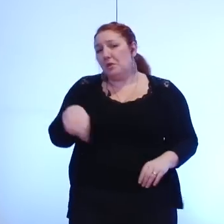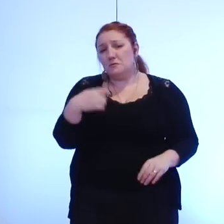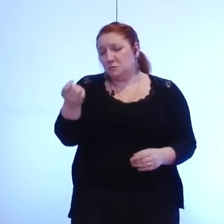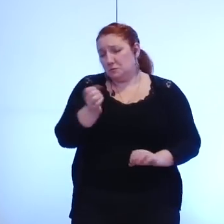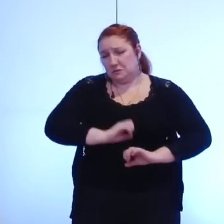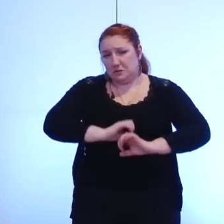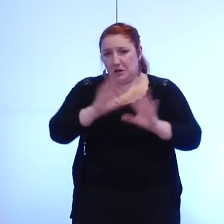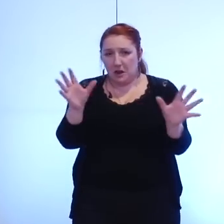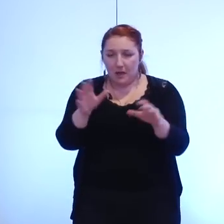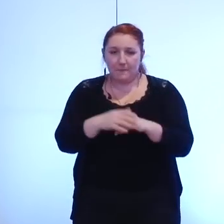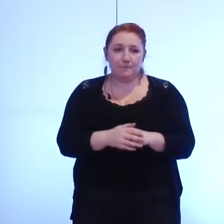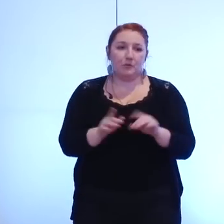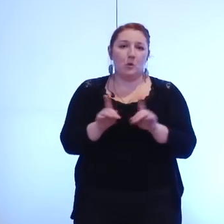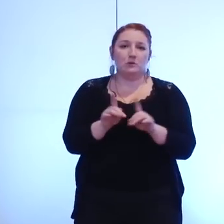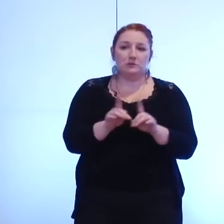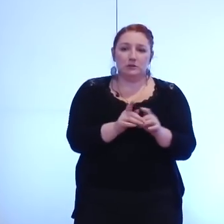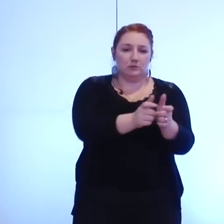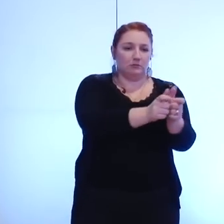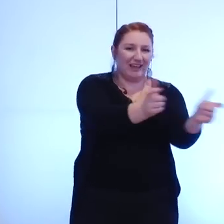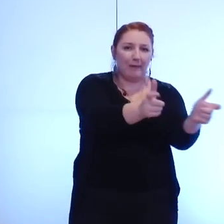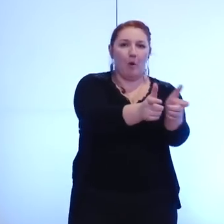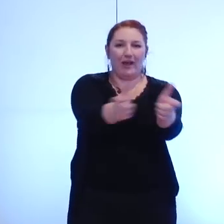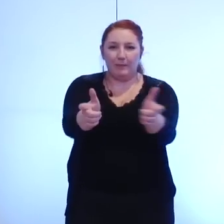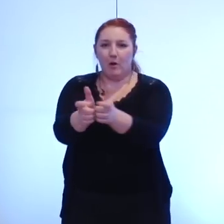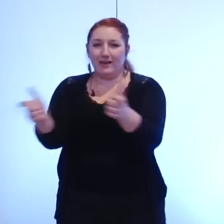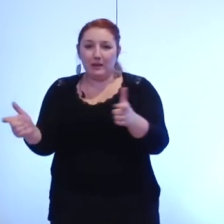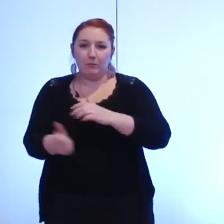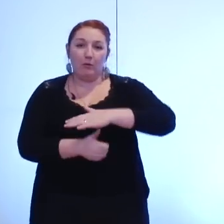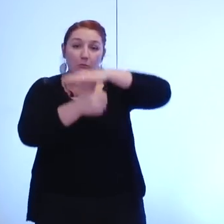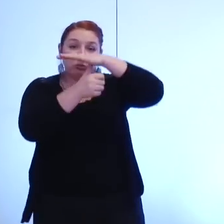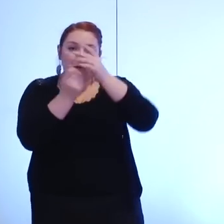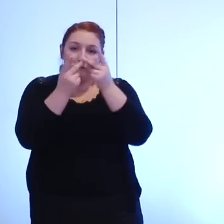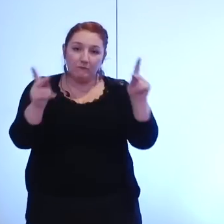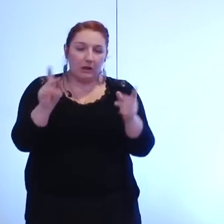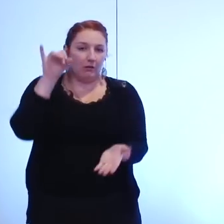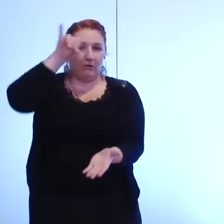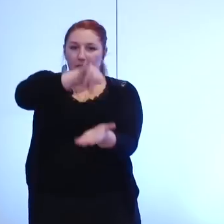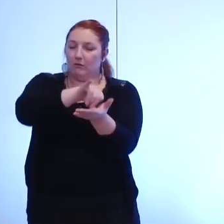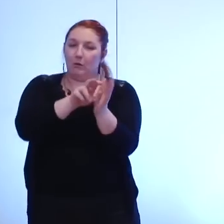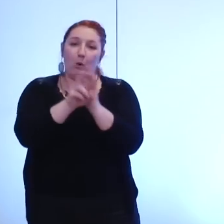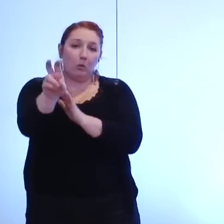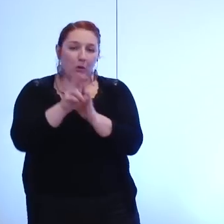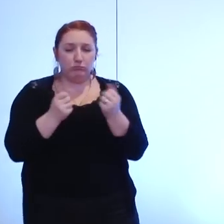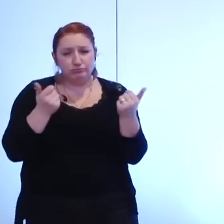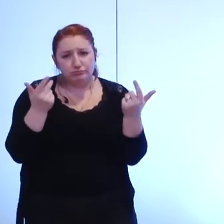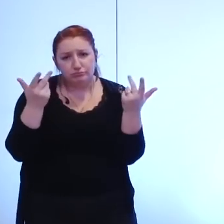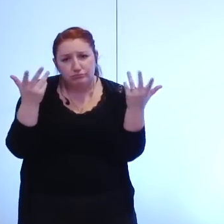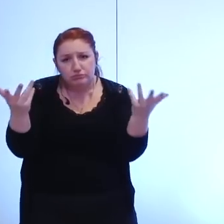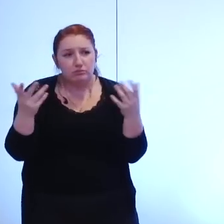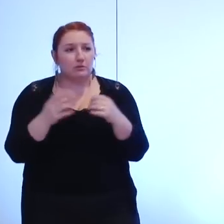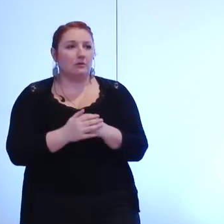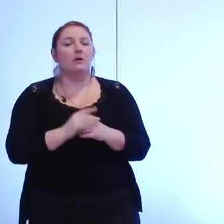le nombre d'équipements qui sont structurants sur la ville centre qui ont des dimensions